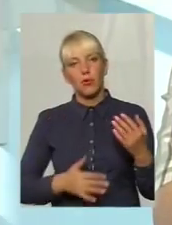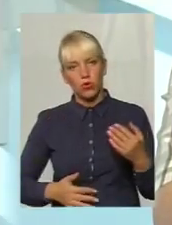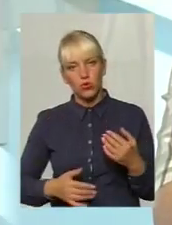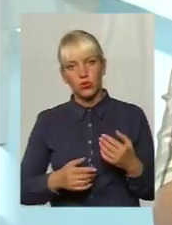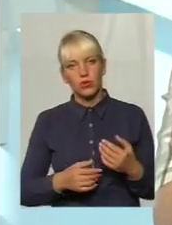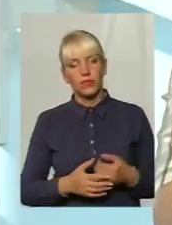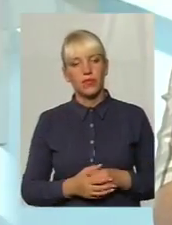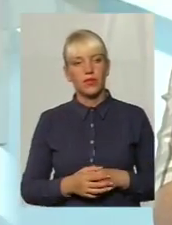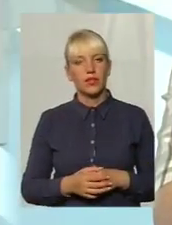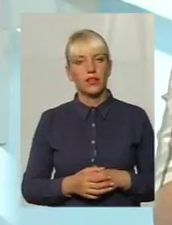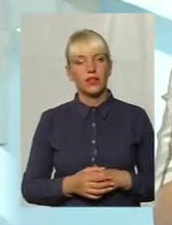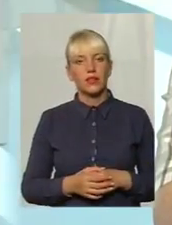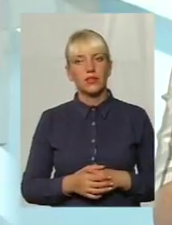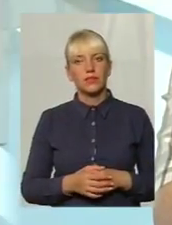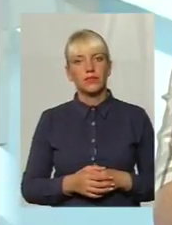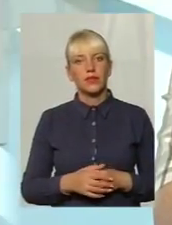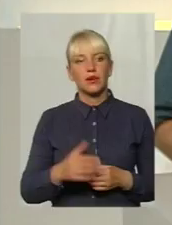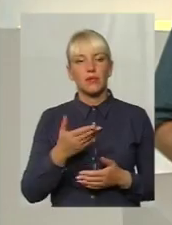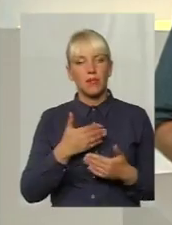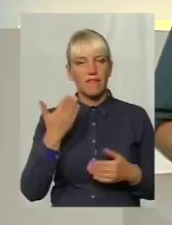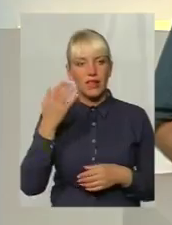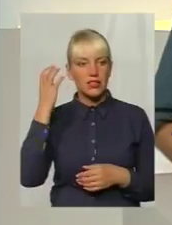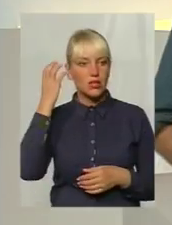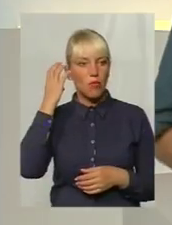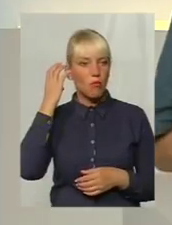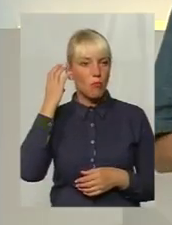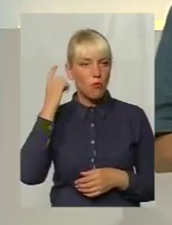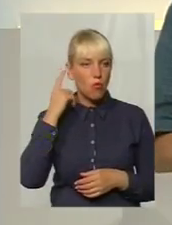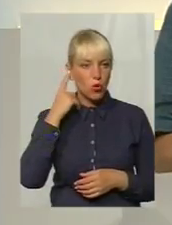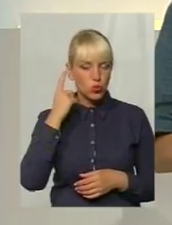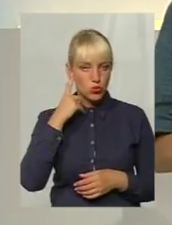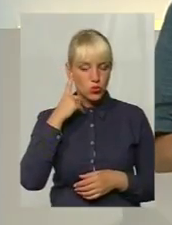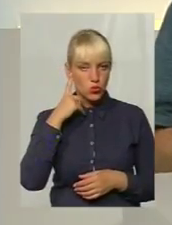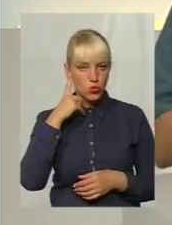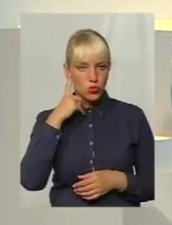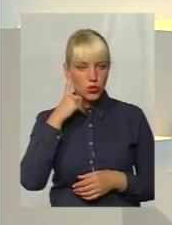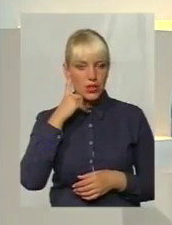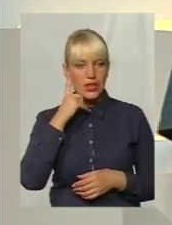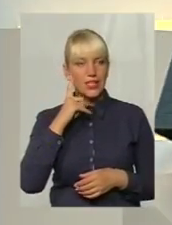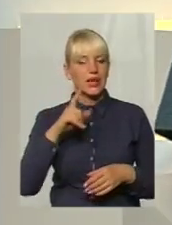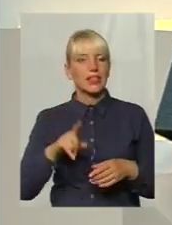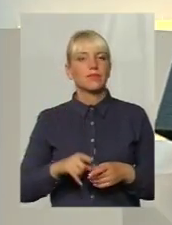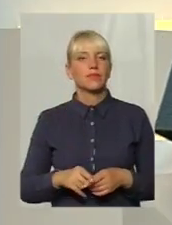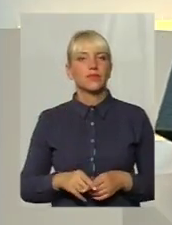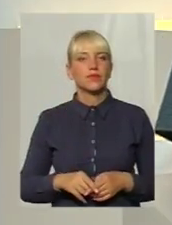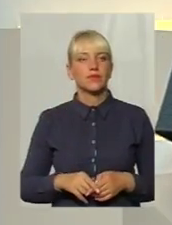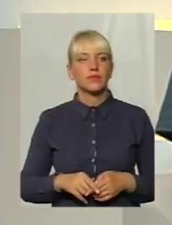Ми вас почули, зрозуміло. Насправді така...